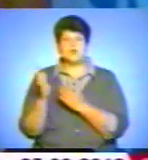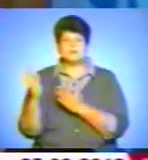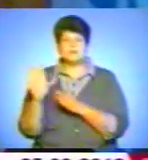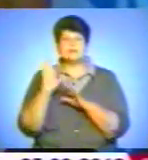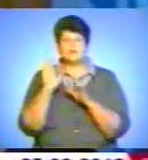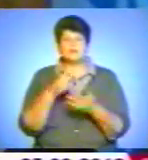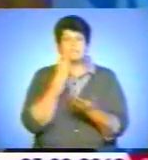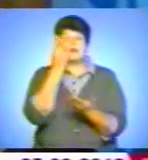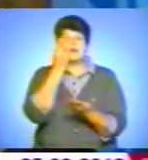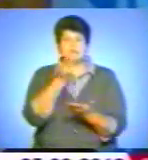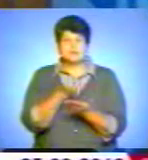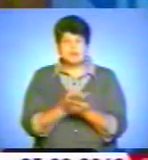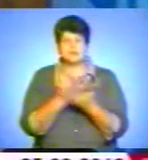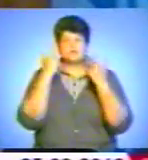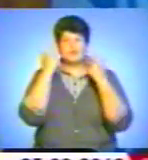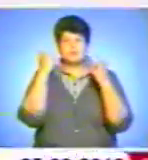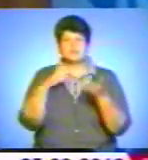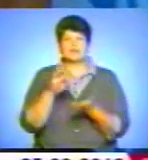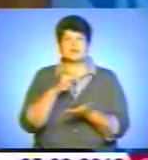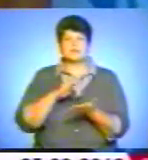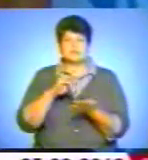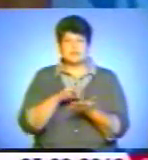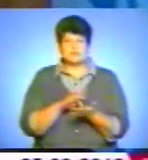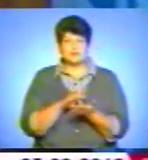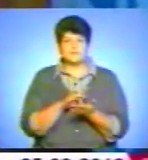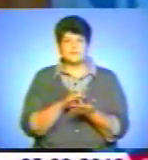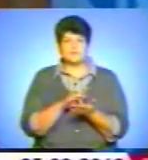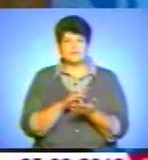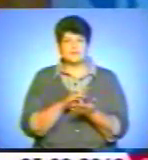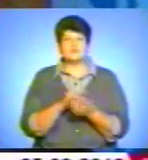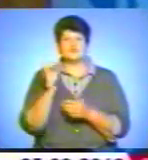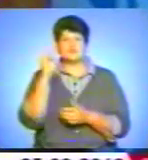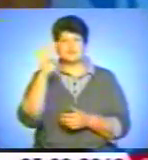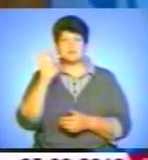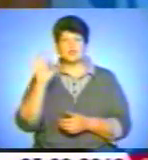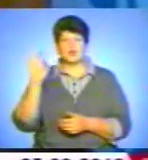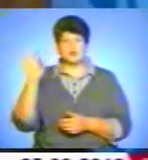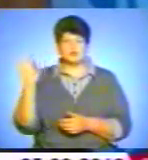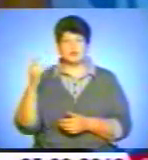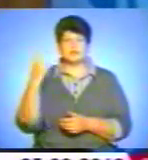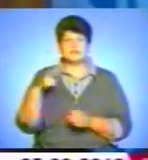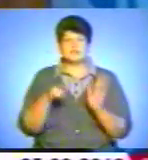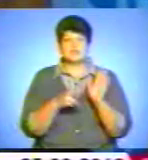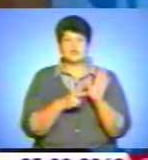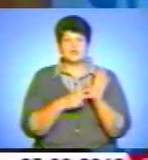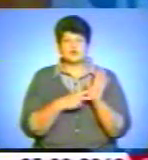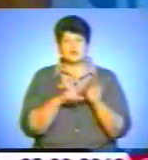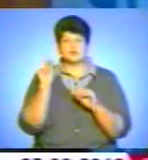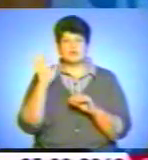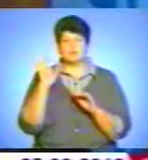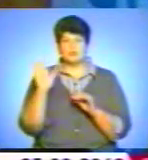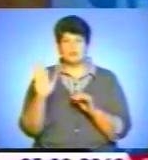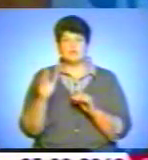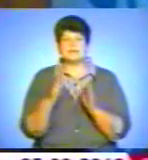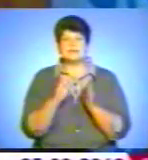презентація інформаційного центру і в 14.00 27-го числа відбудеться в дитячій